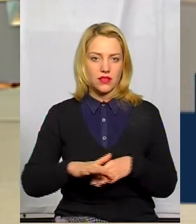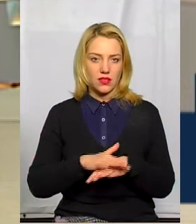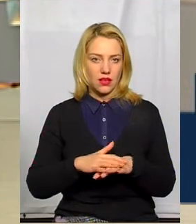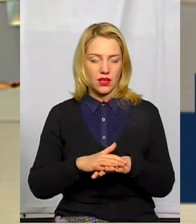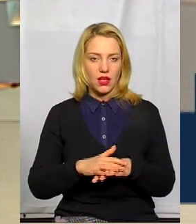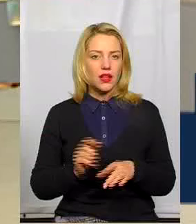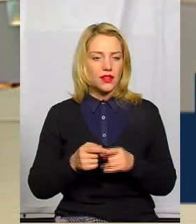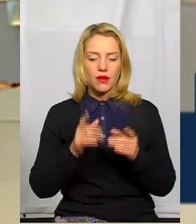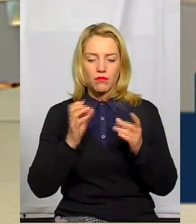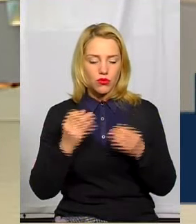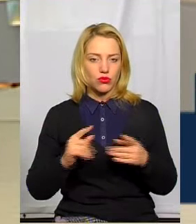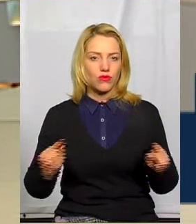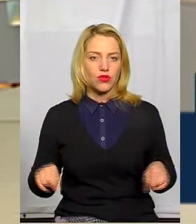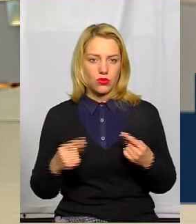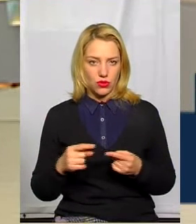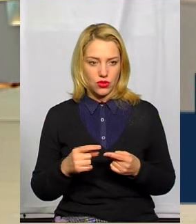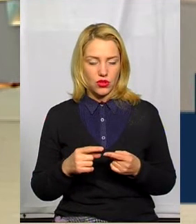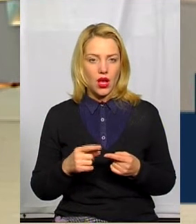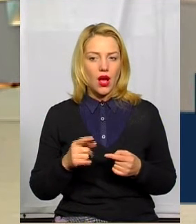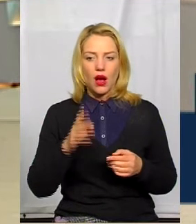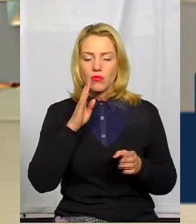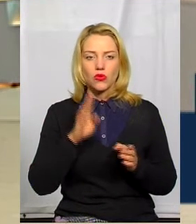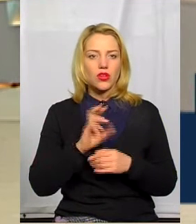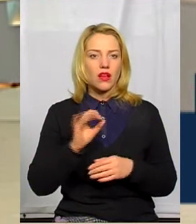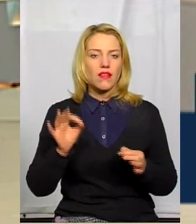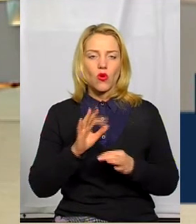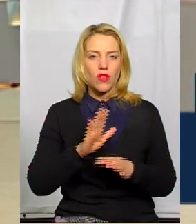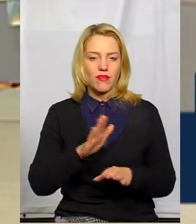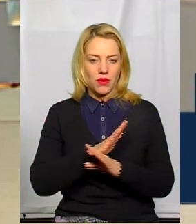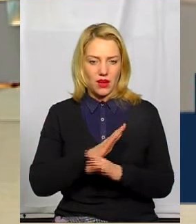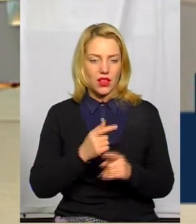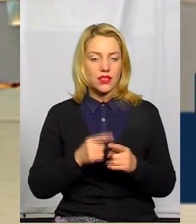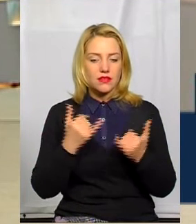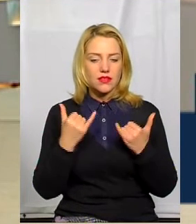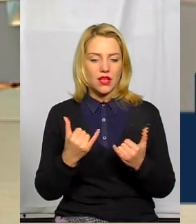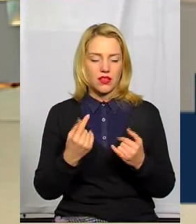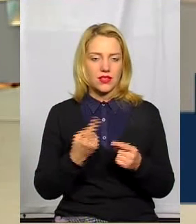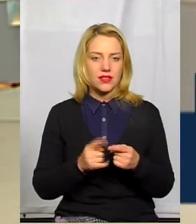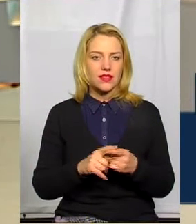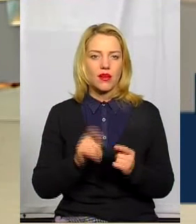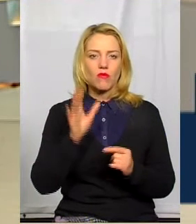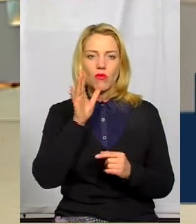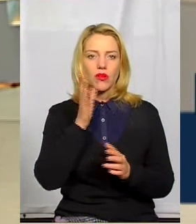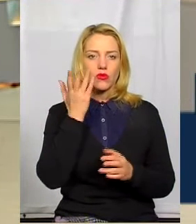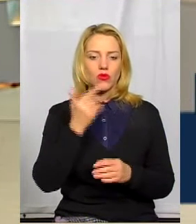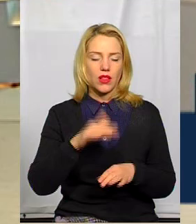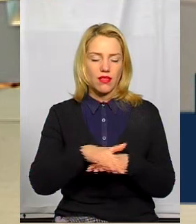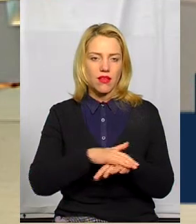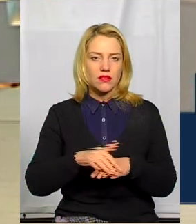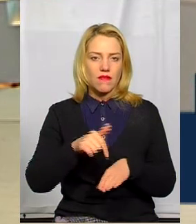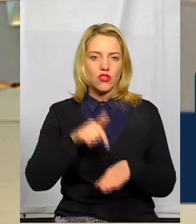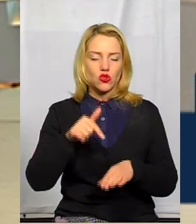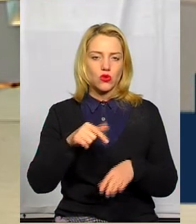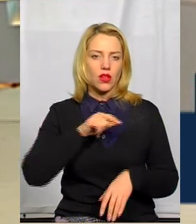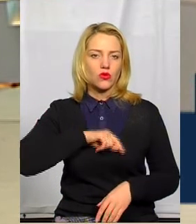не те, що відроджується, нація нікого не вмирала. Просто зараз стався той момент, коли нація це відчула вже, цей